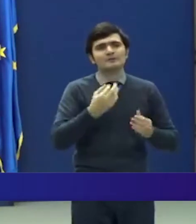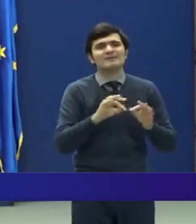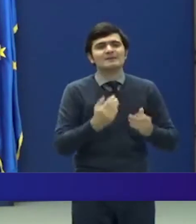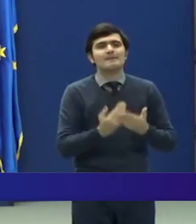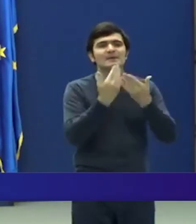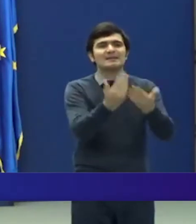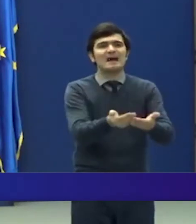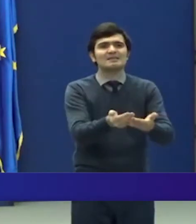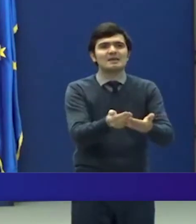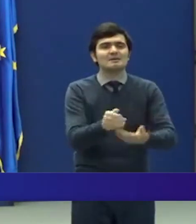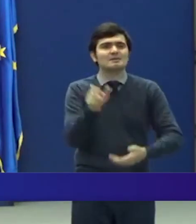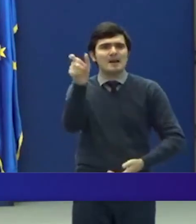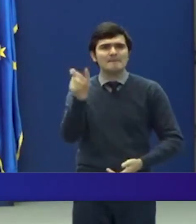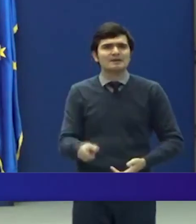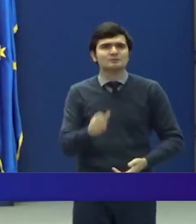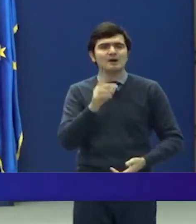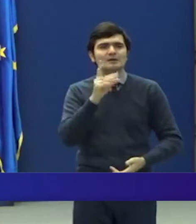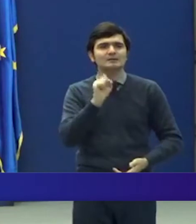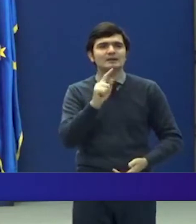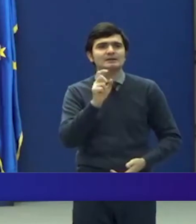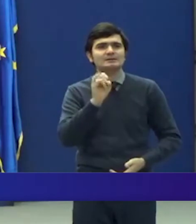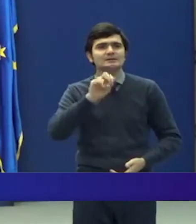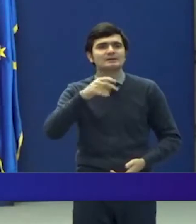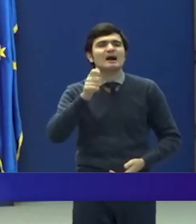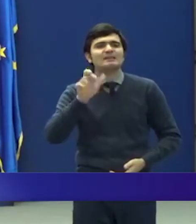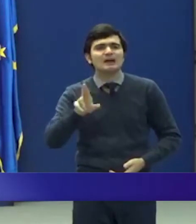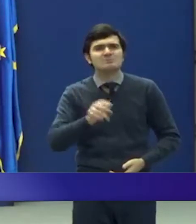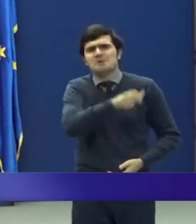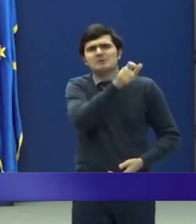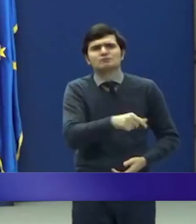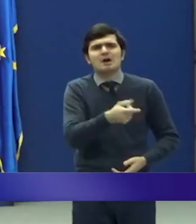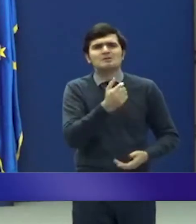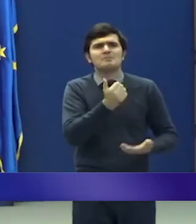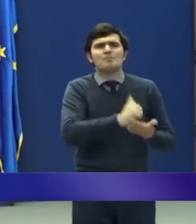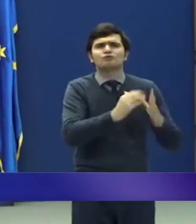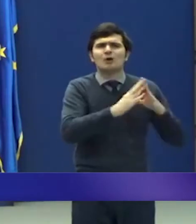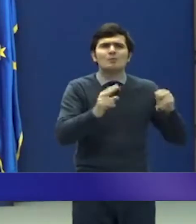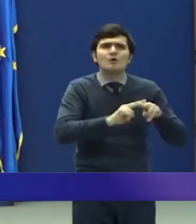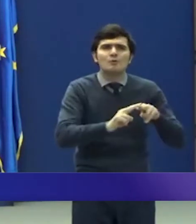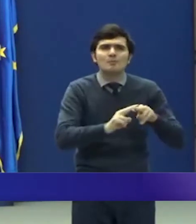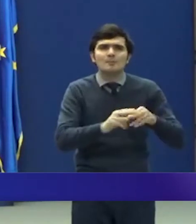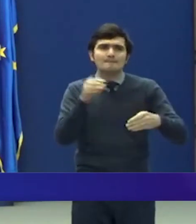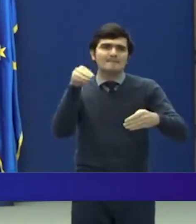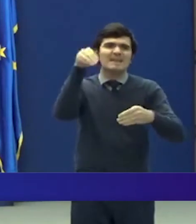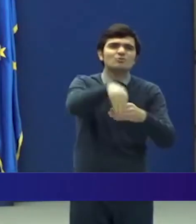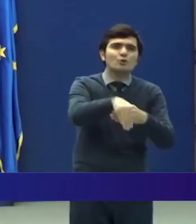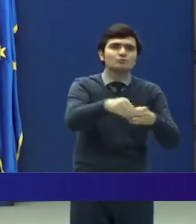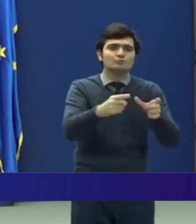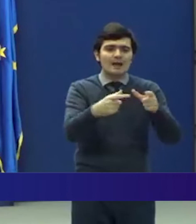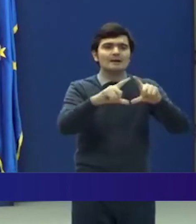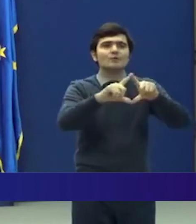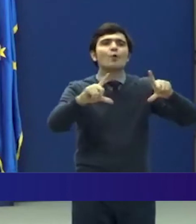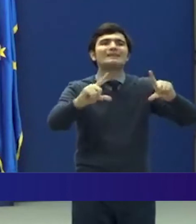destinatarilor de către personalul Companiei Naționale Poșta Română prin introducerea în cuptia poștală